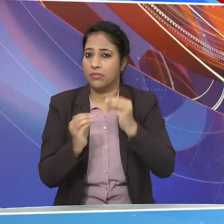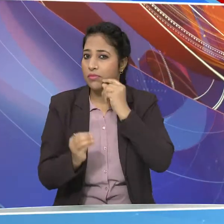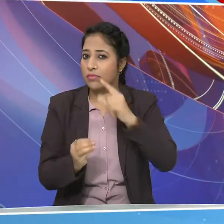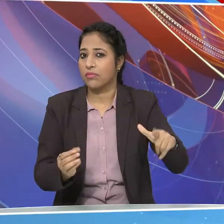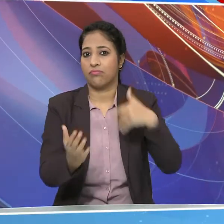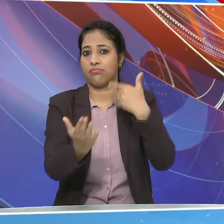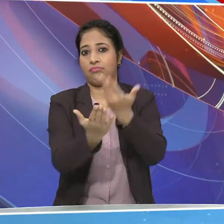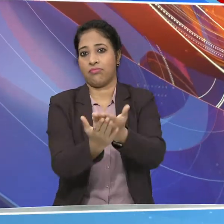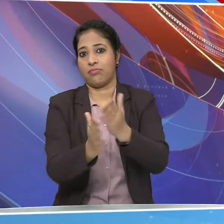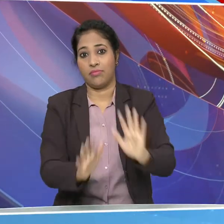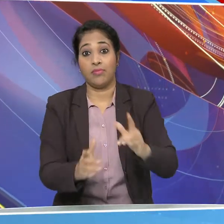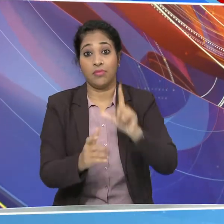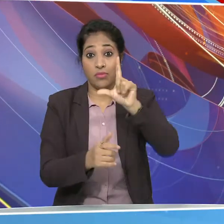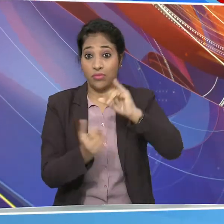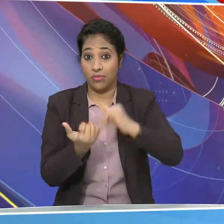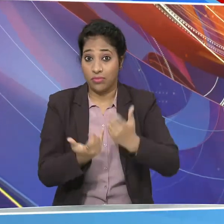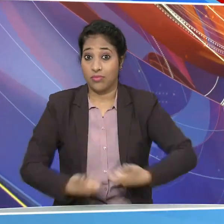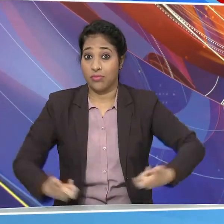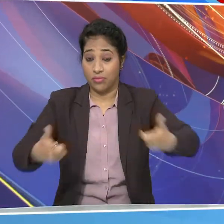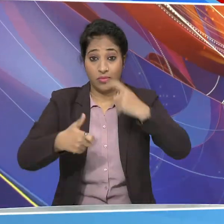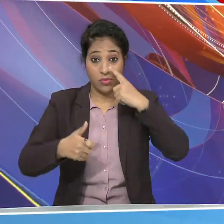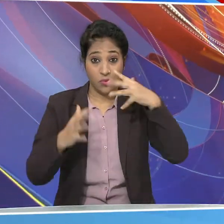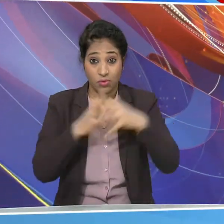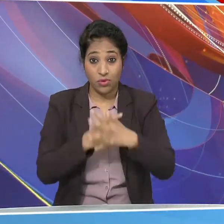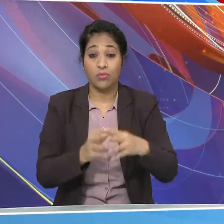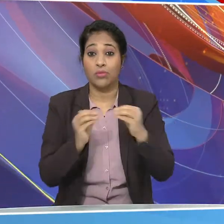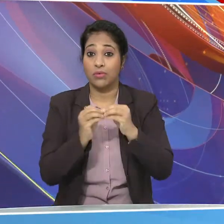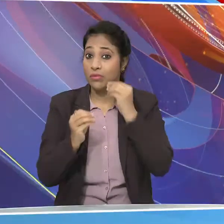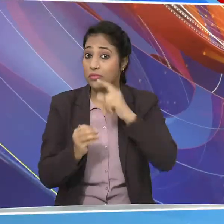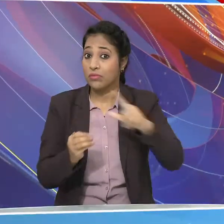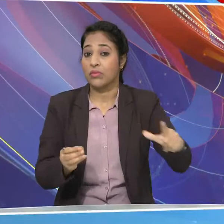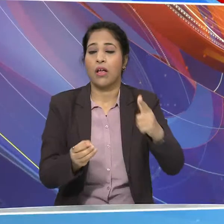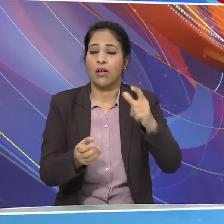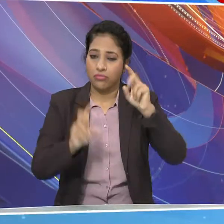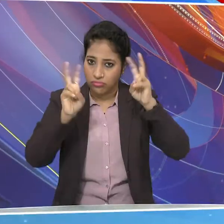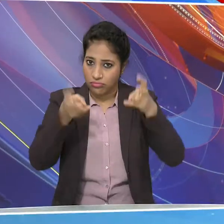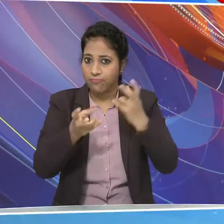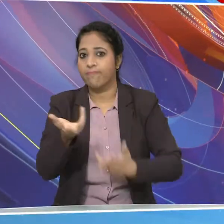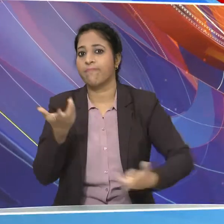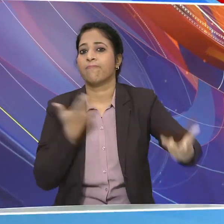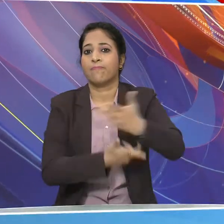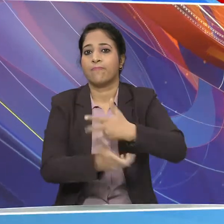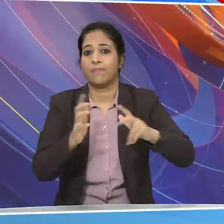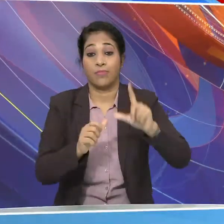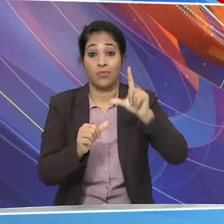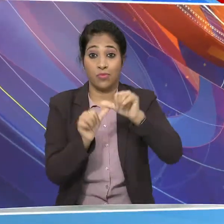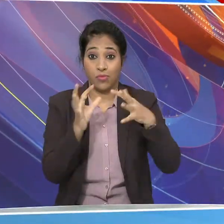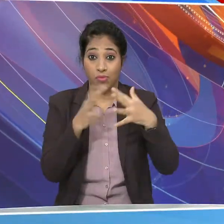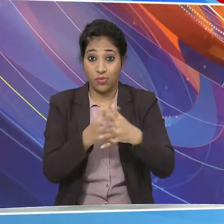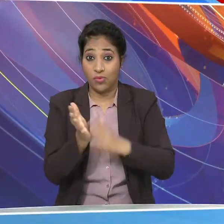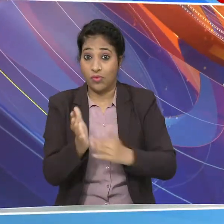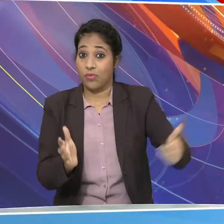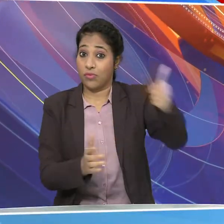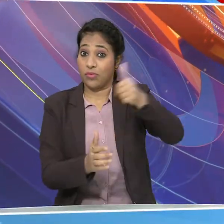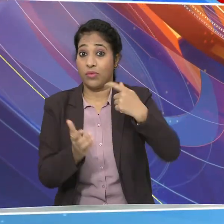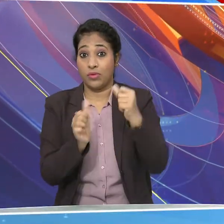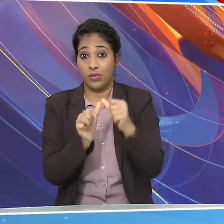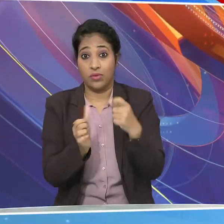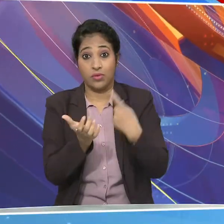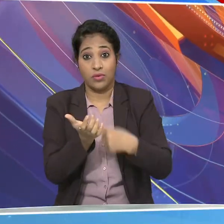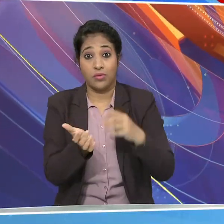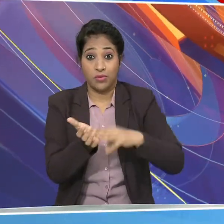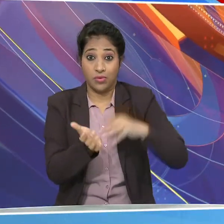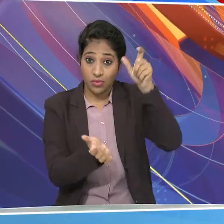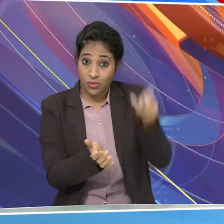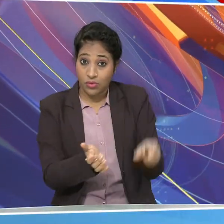लोकसभा में आज महिला आरक्षन विधेक पर चर्चा होगी इसके साथ ही कानून मंत्री अरजन राम मेगवाल